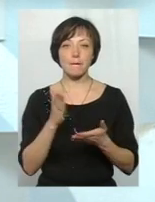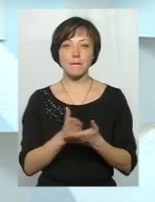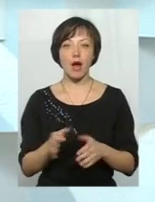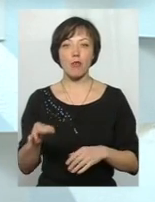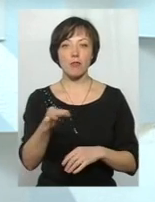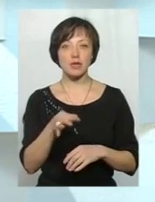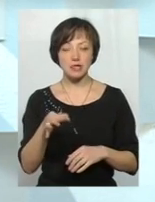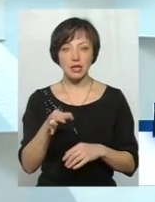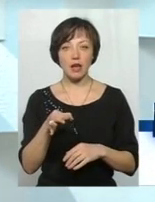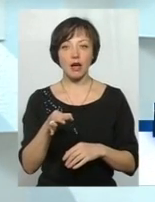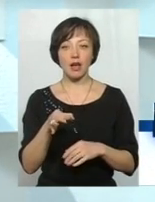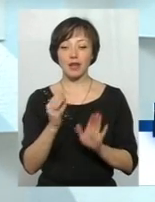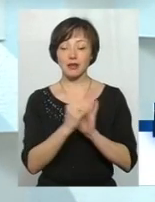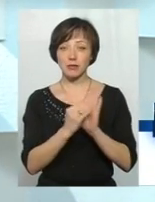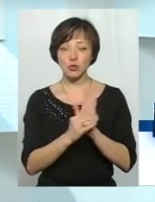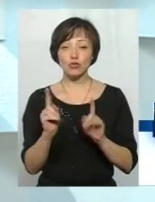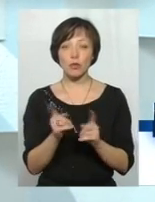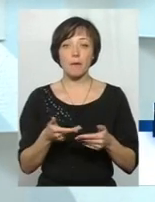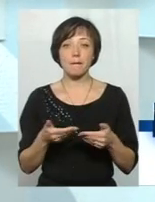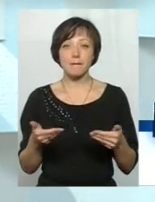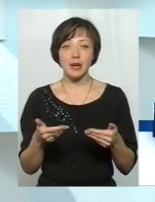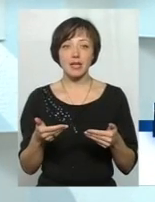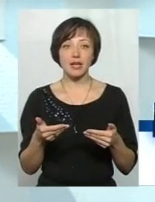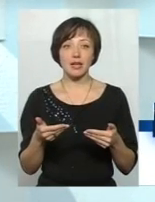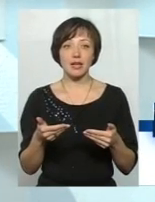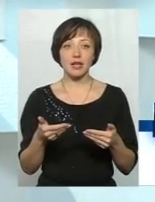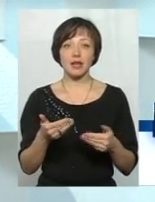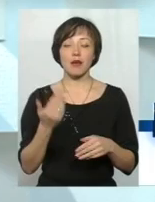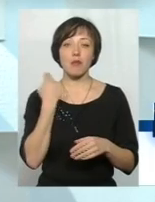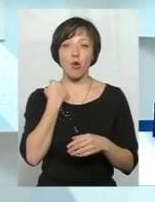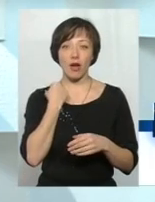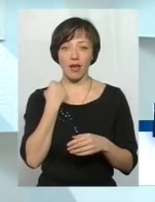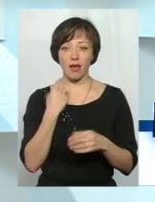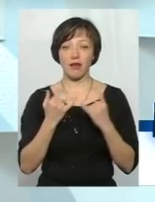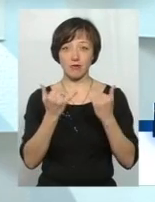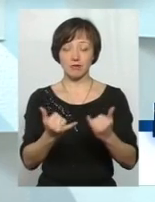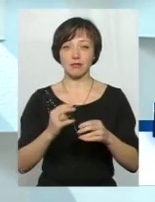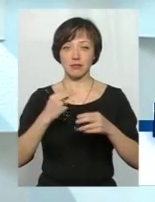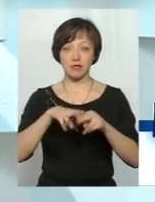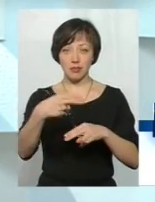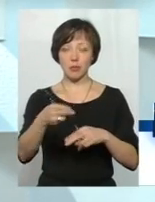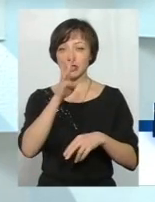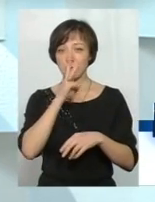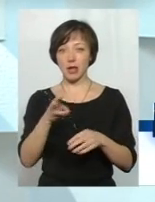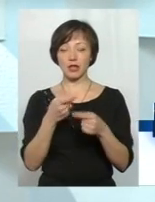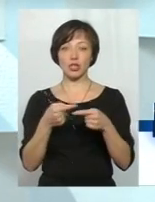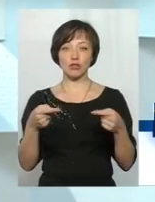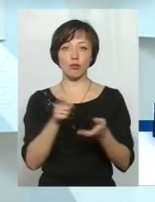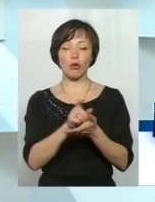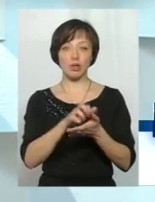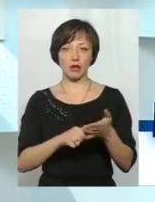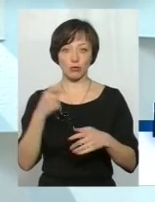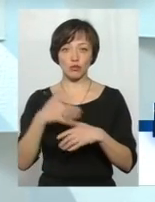обласна, говорить тільки про те, щоб ми закривали їхні борги і по зарплаті, і по інших податках,